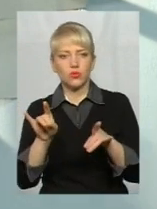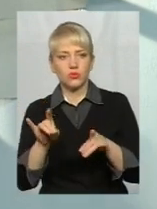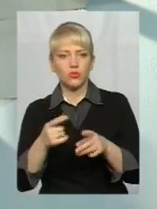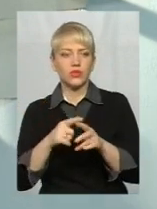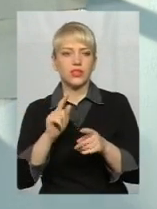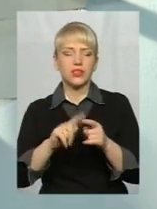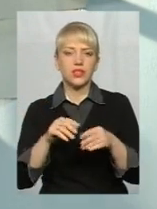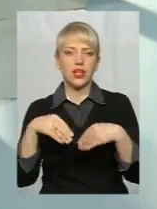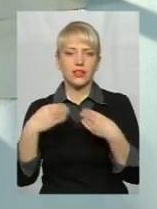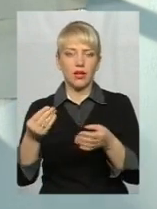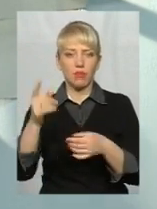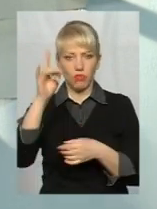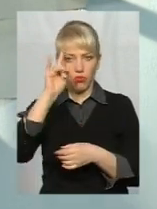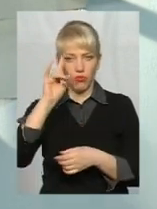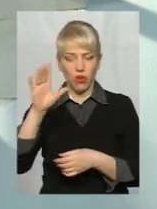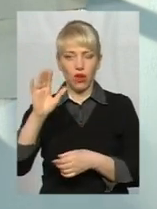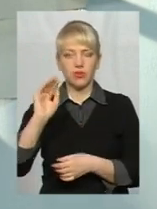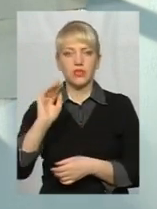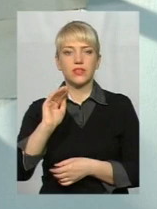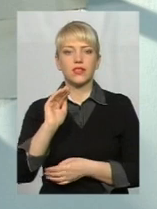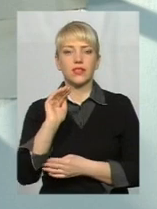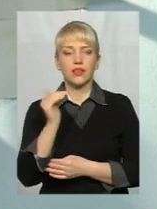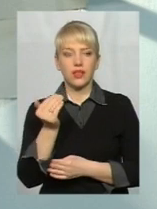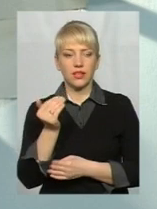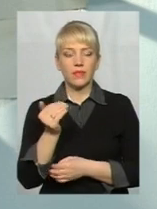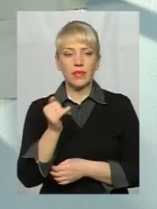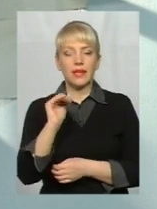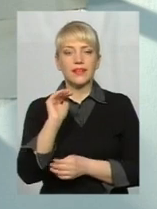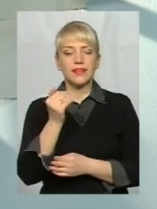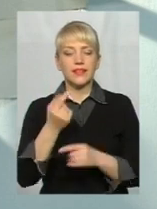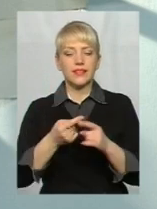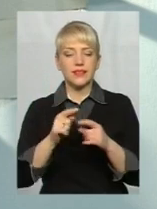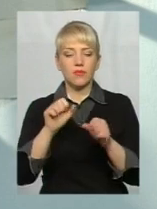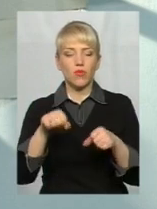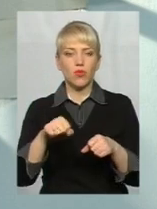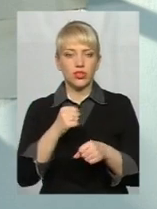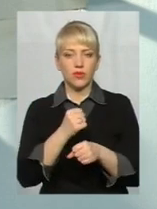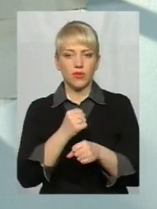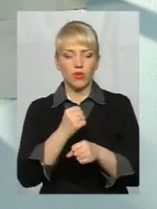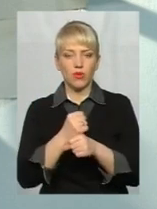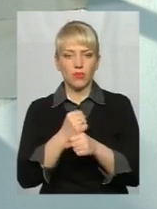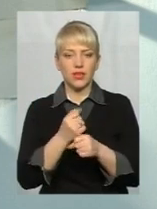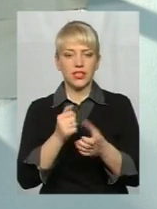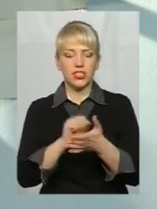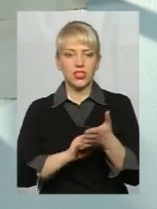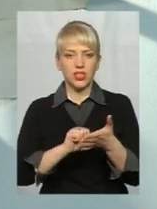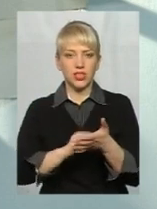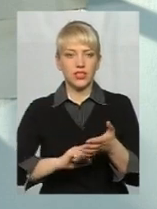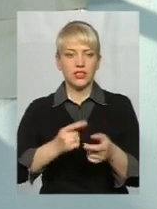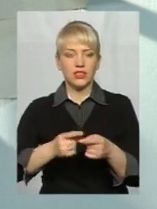додає популярності людині, дитині. Дитина може це робити тільки через те, що їй